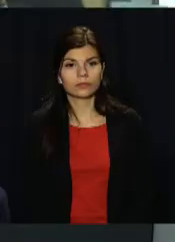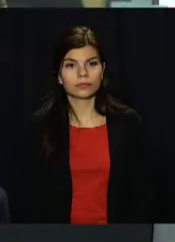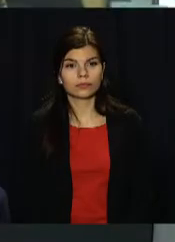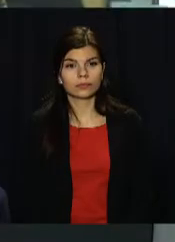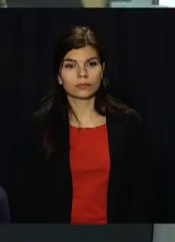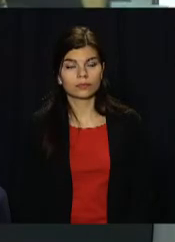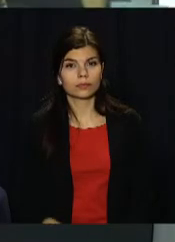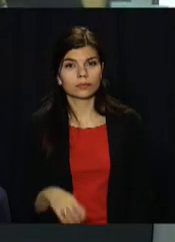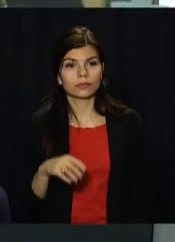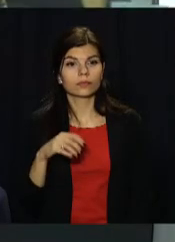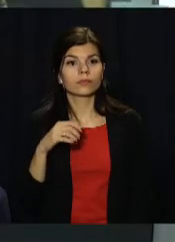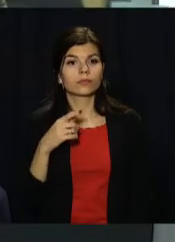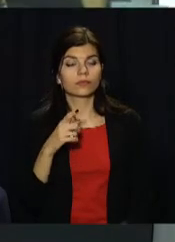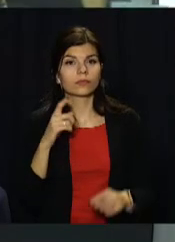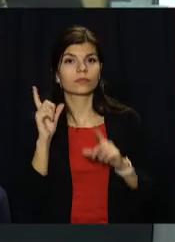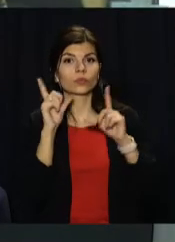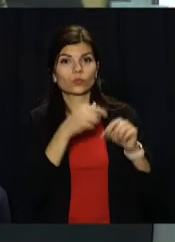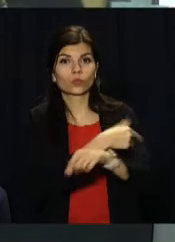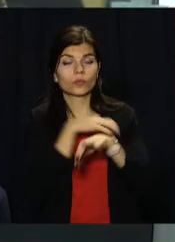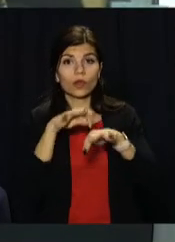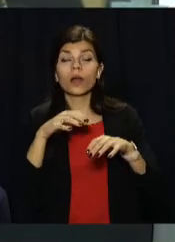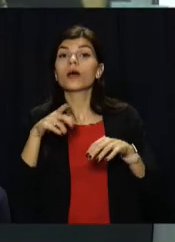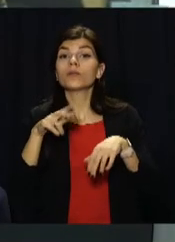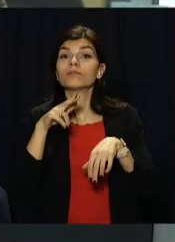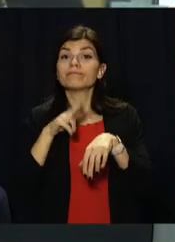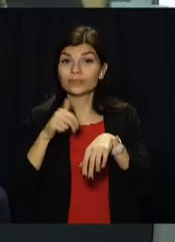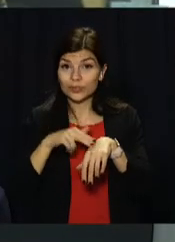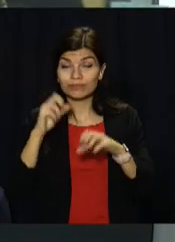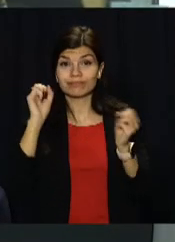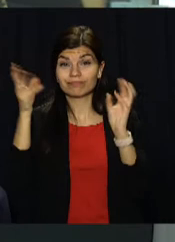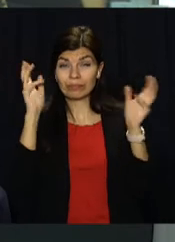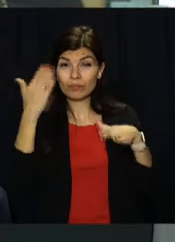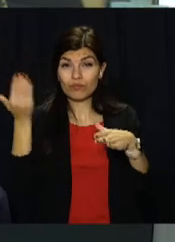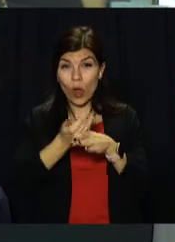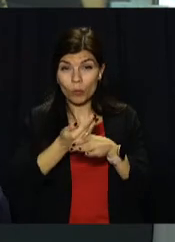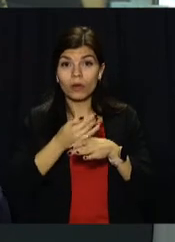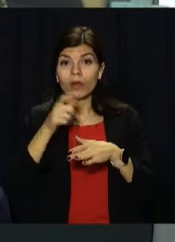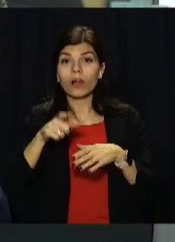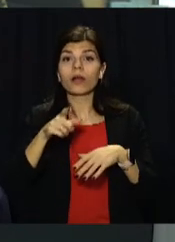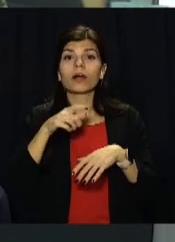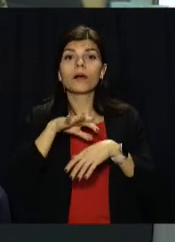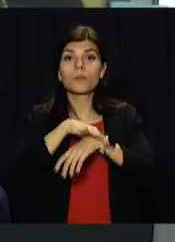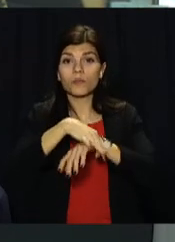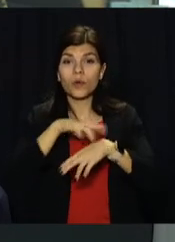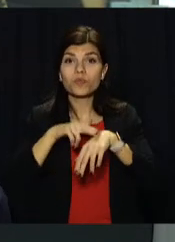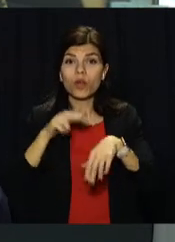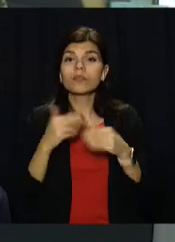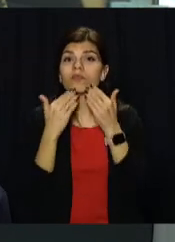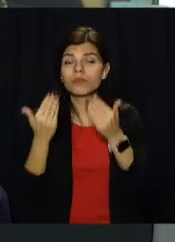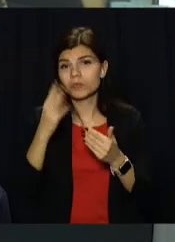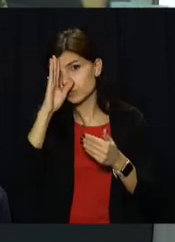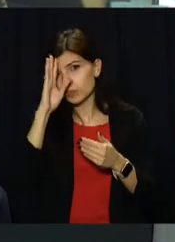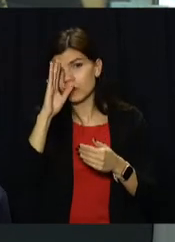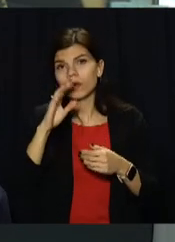З ескортом до Пологового поліцейські допомогли породілі дістатися до медиків. До Павлоградського відділку поліції звернувся